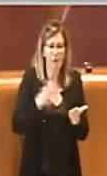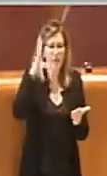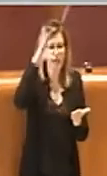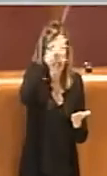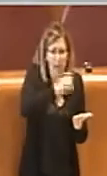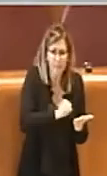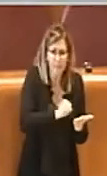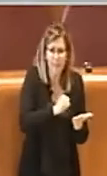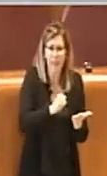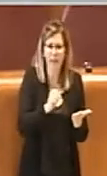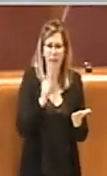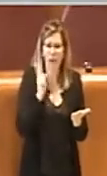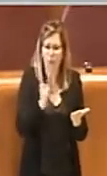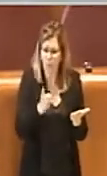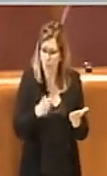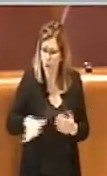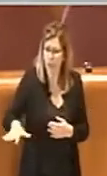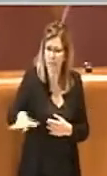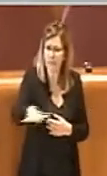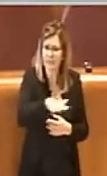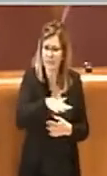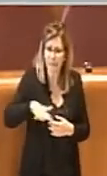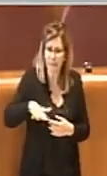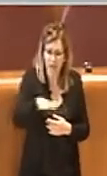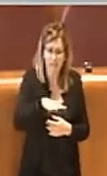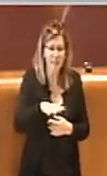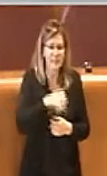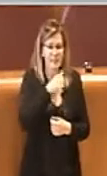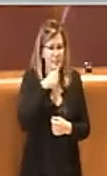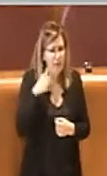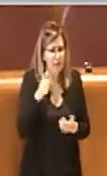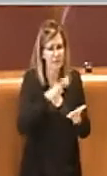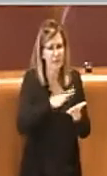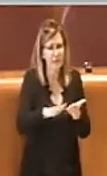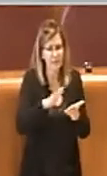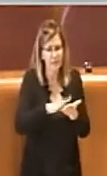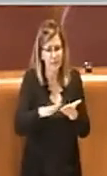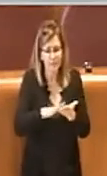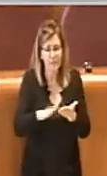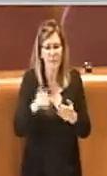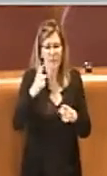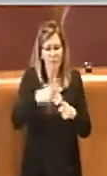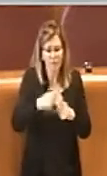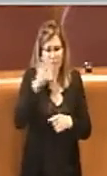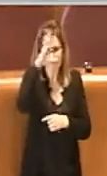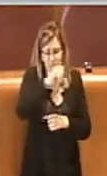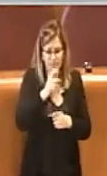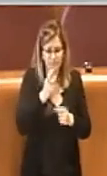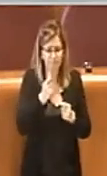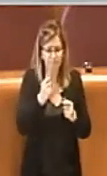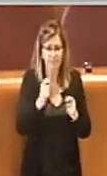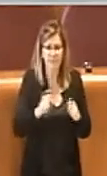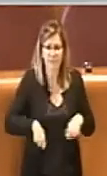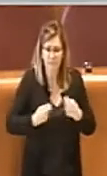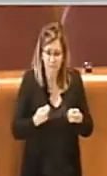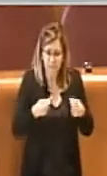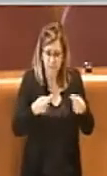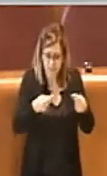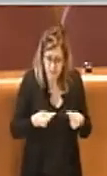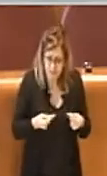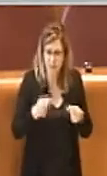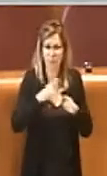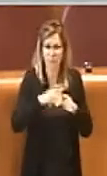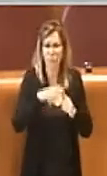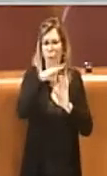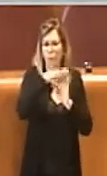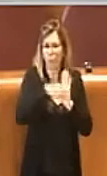siano appunto da sanificare ma anche per fare un compito dei costi, fare un compito dell'intervento, un cronoprogramma e tutto quanto,